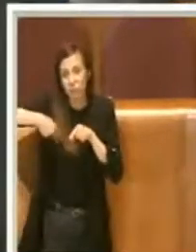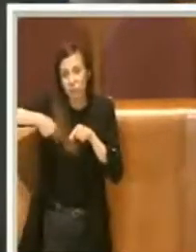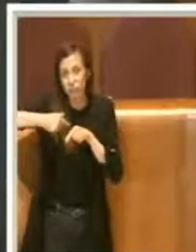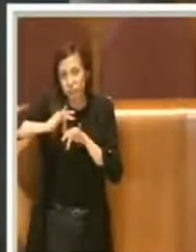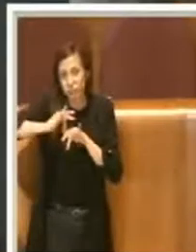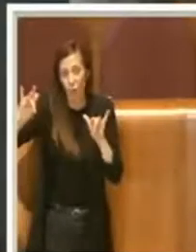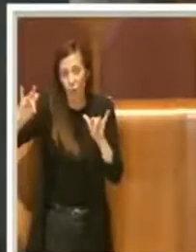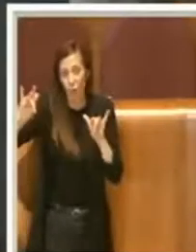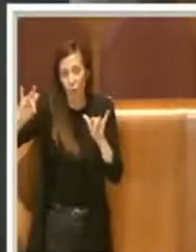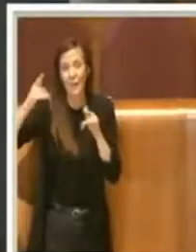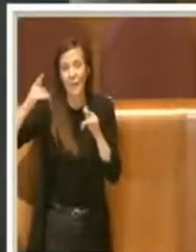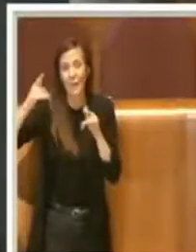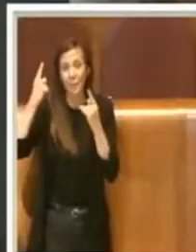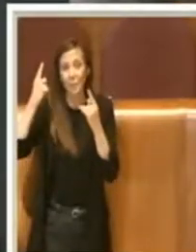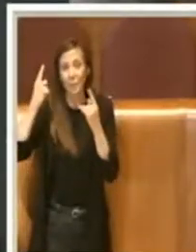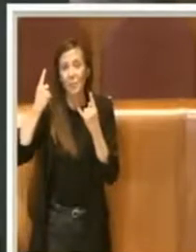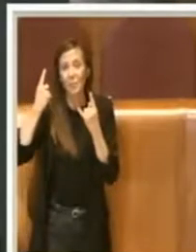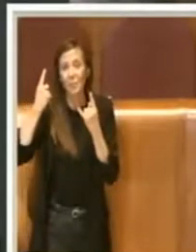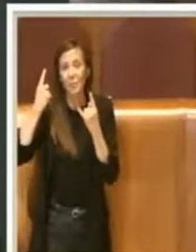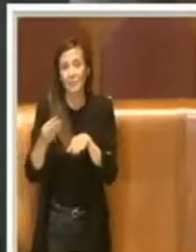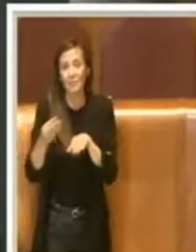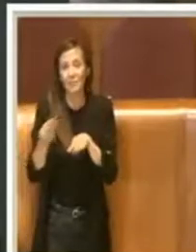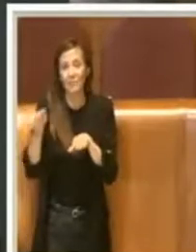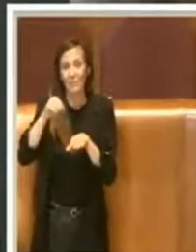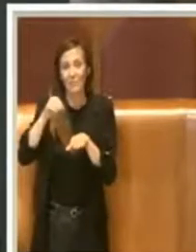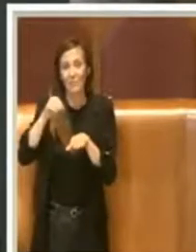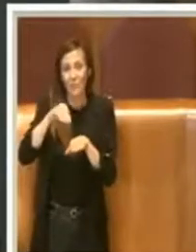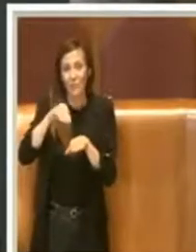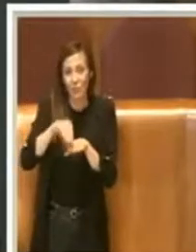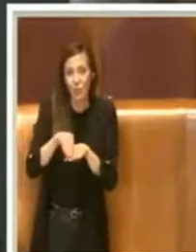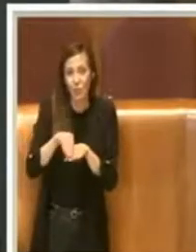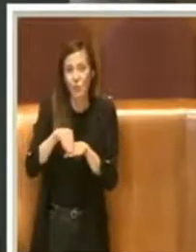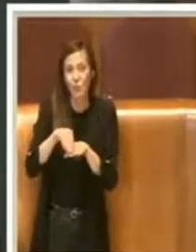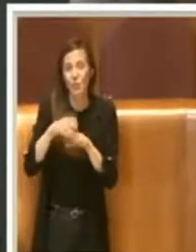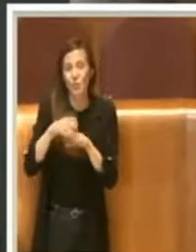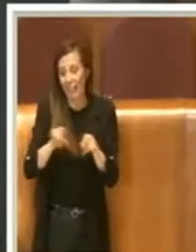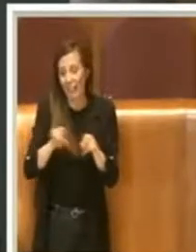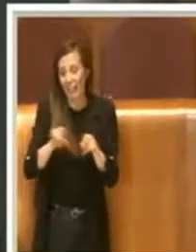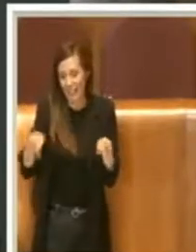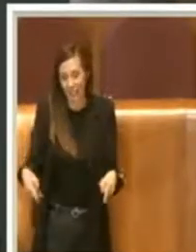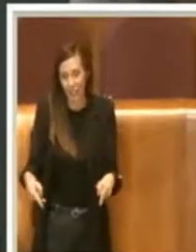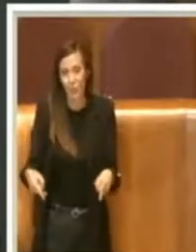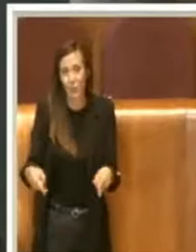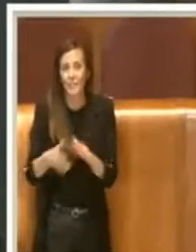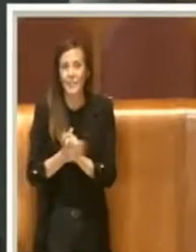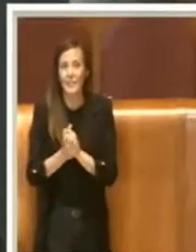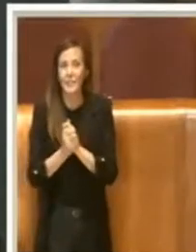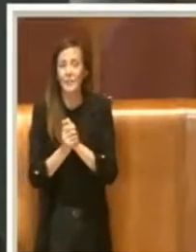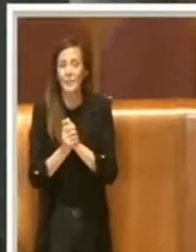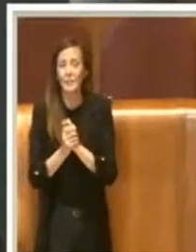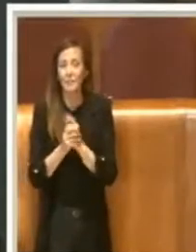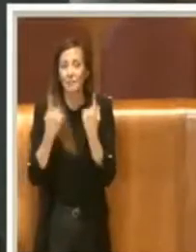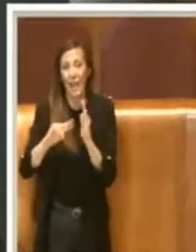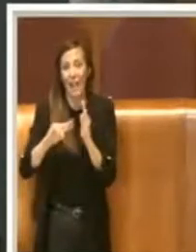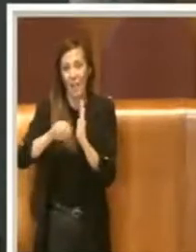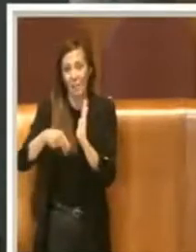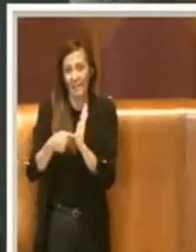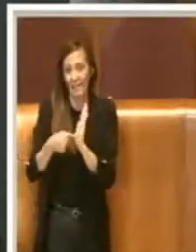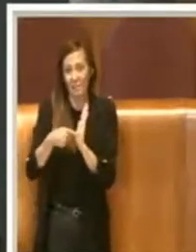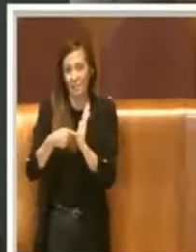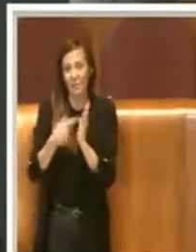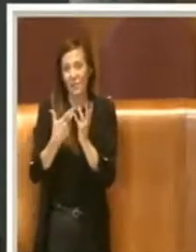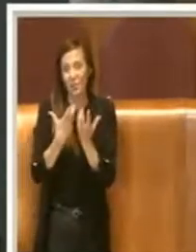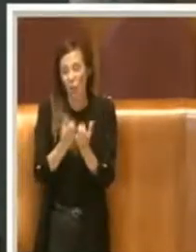inserire anche dei tavolini. Vede, Presidente, questo emendamento, al di là del